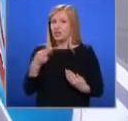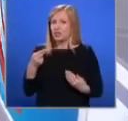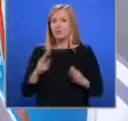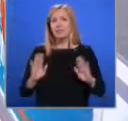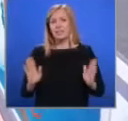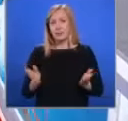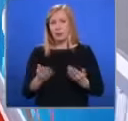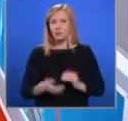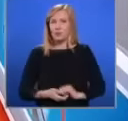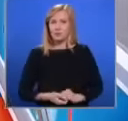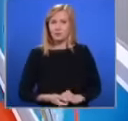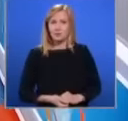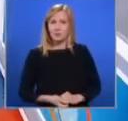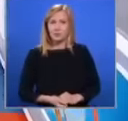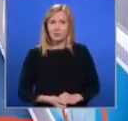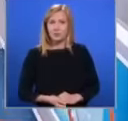Започваме.